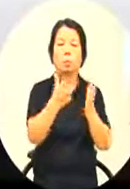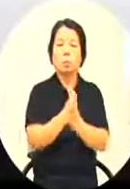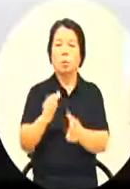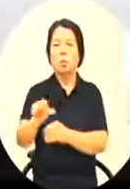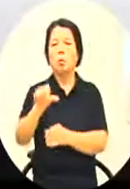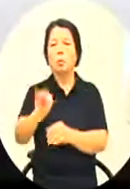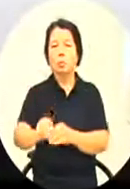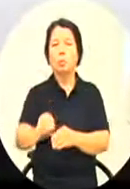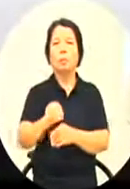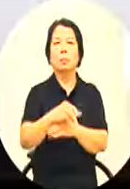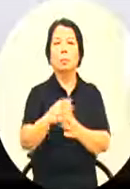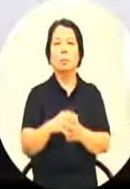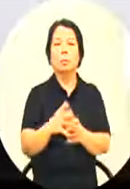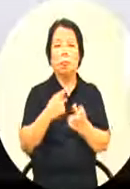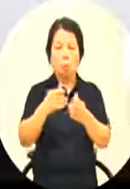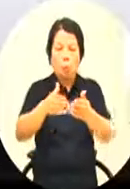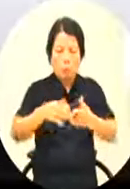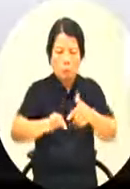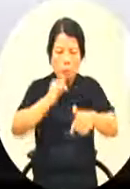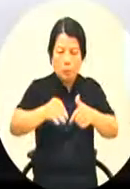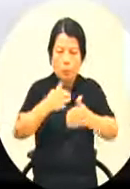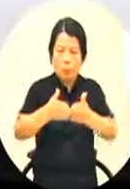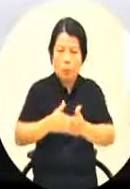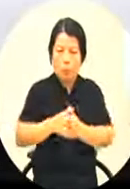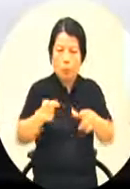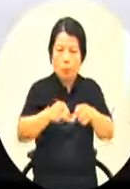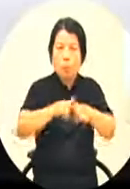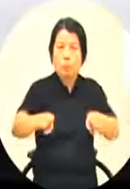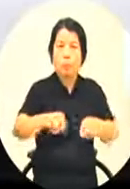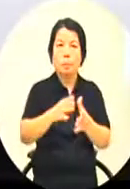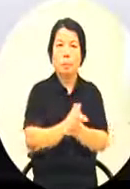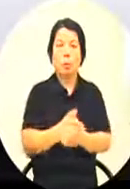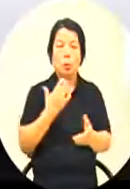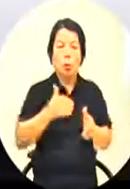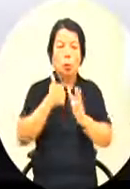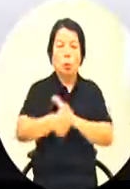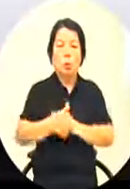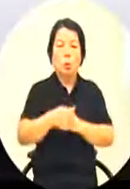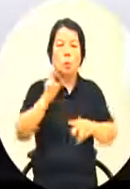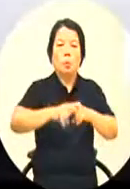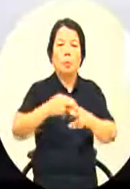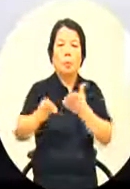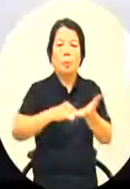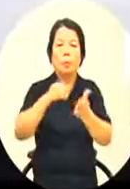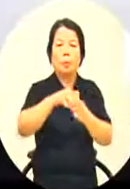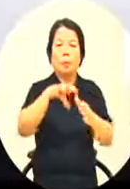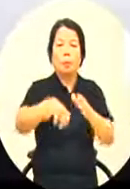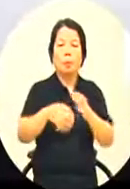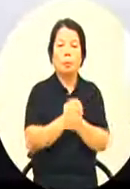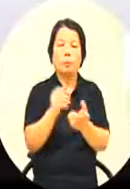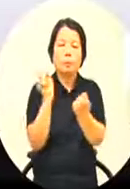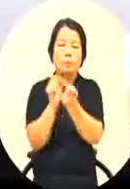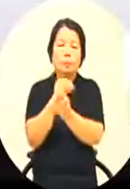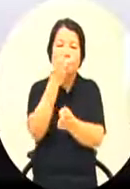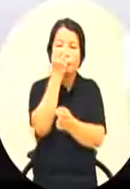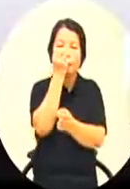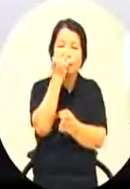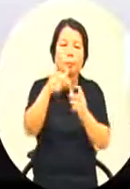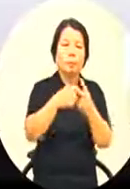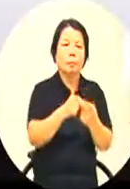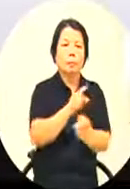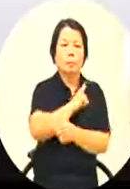情可是坦白讲如果没有进入拍卖场现在最近的就香港到北京或者是到